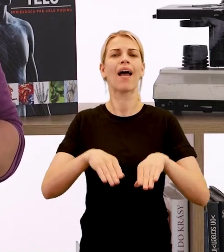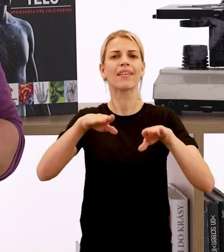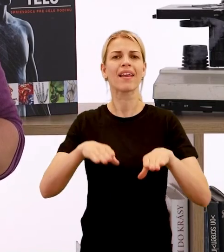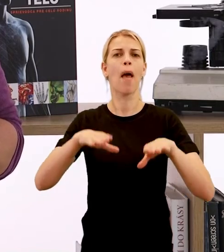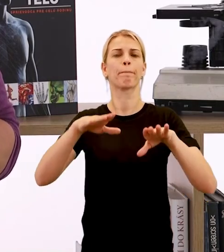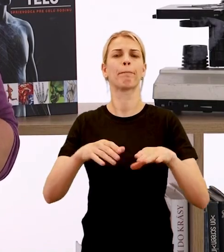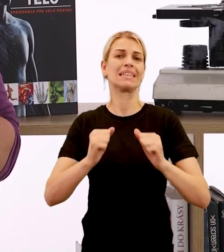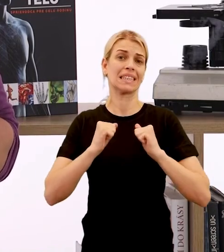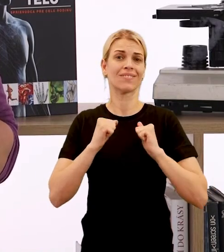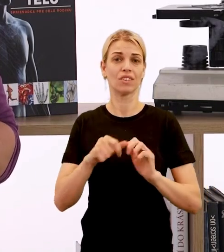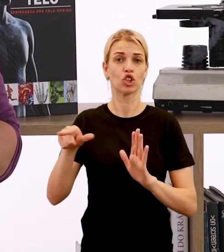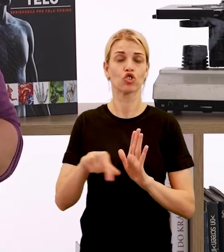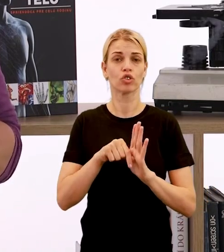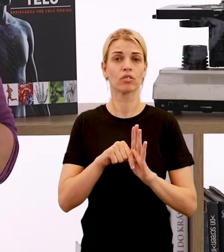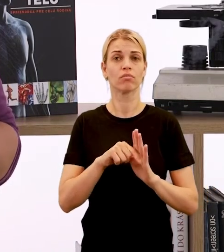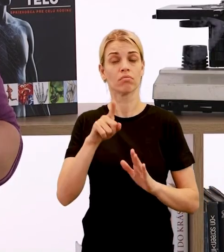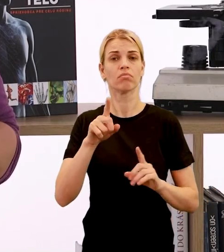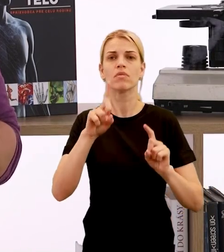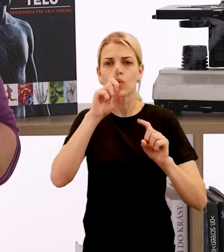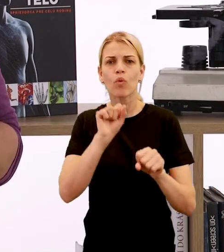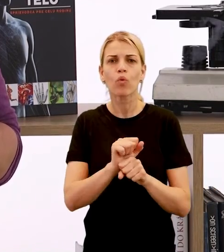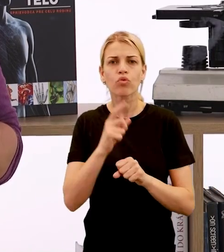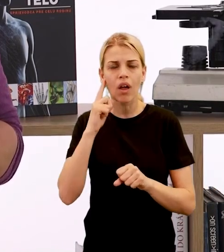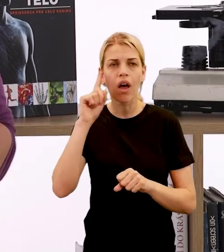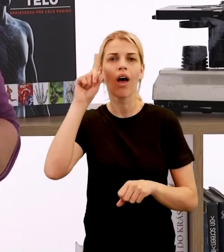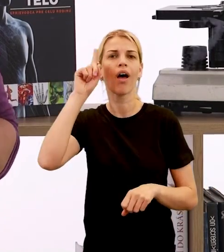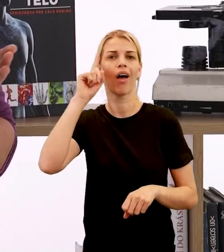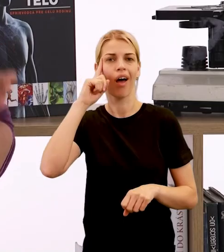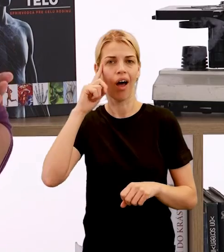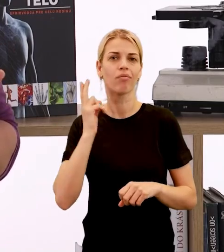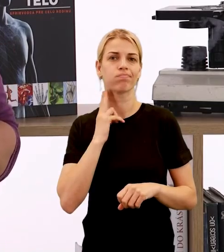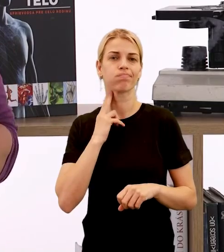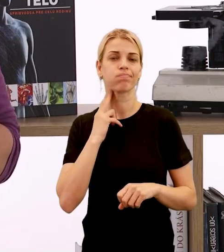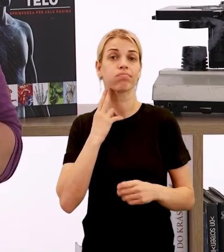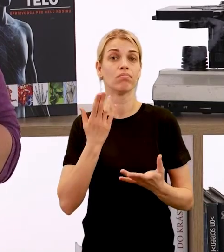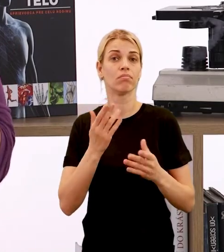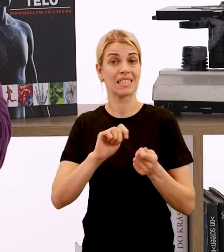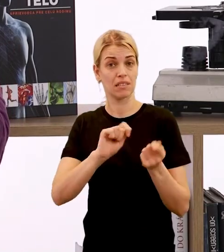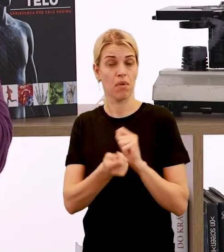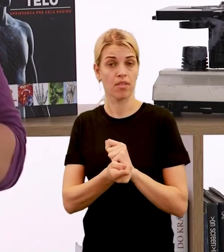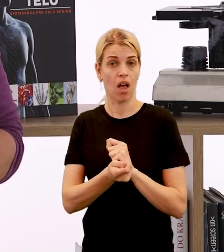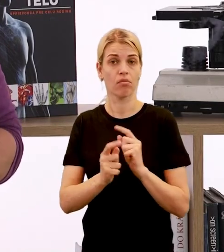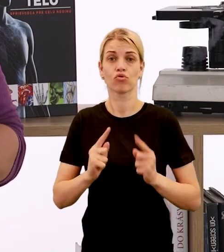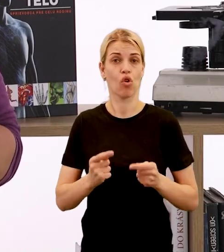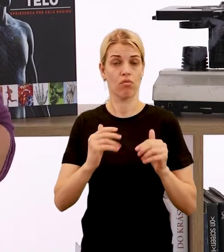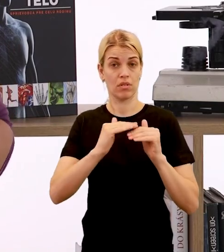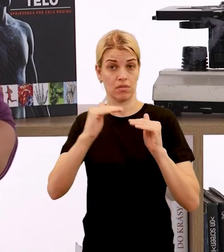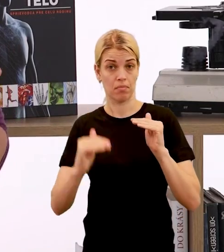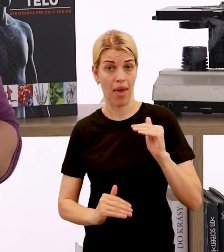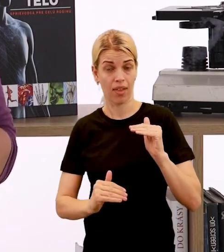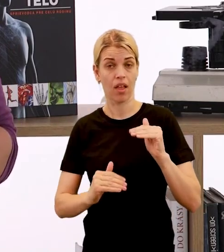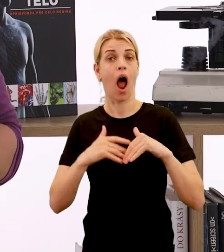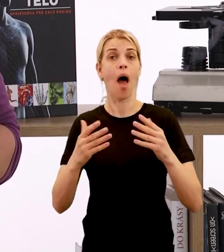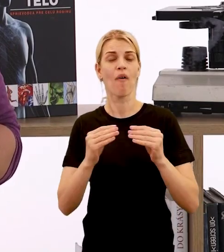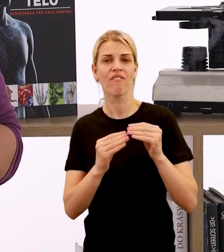fyzickej námahe sa nám tep radikálne zmení. Či sa zníži alebo zvýši, to už nechám na